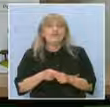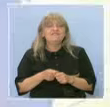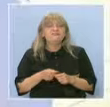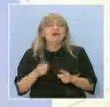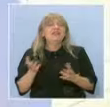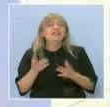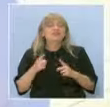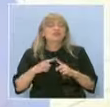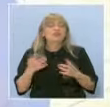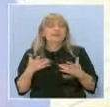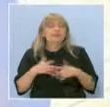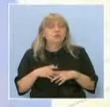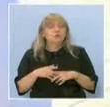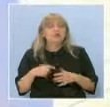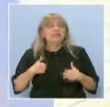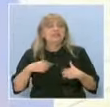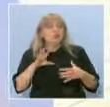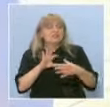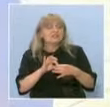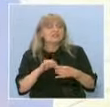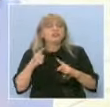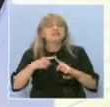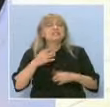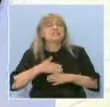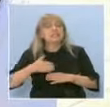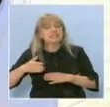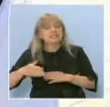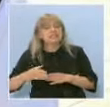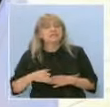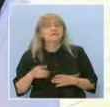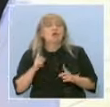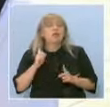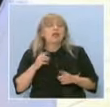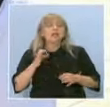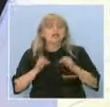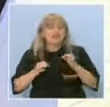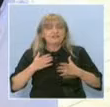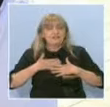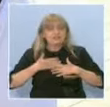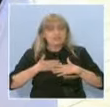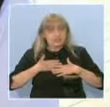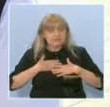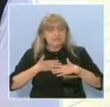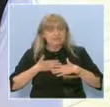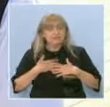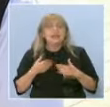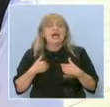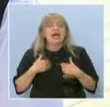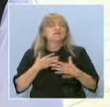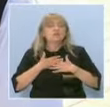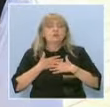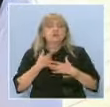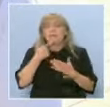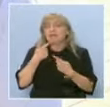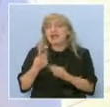традиции. Когато изградеш една целостна личност, вярваща в себе си, укрилена, аз обичам да казвам, да редем на лицата си